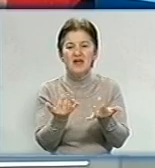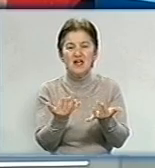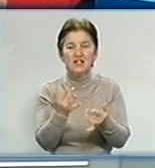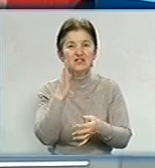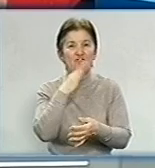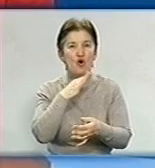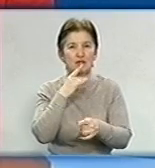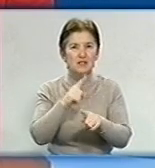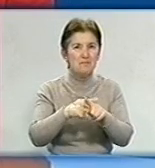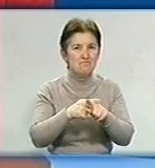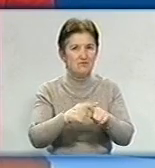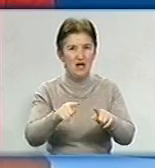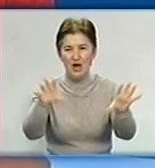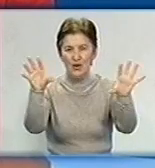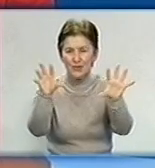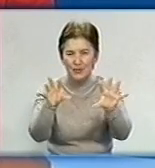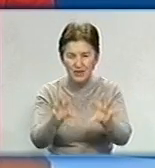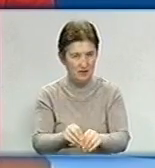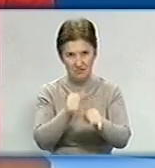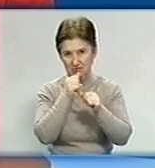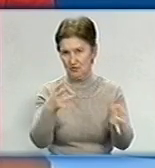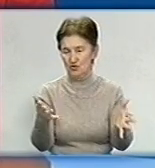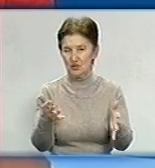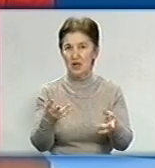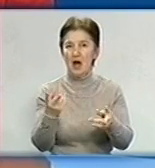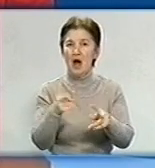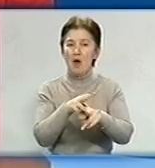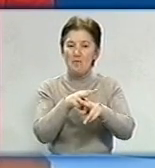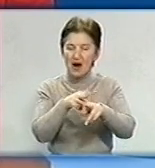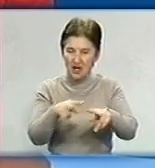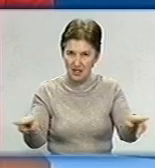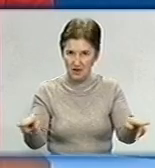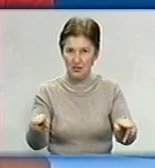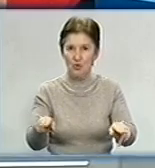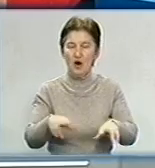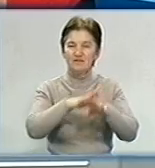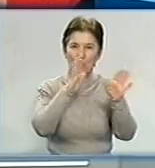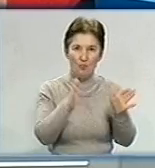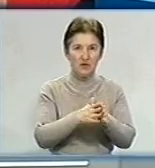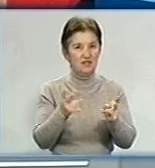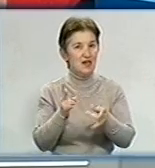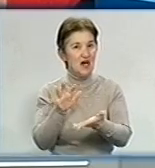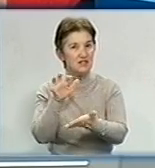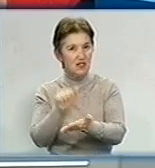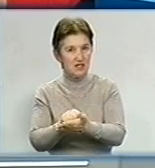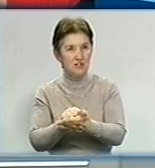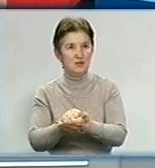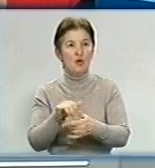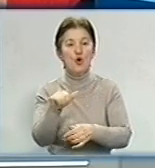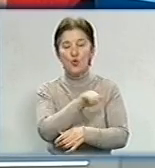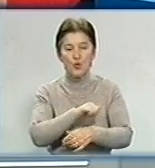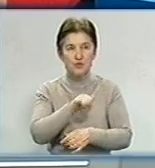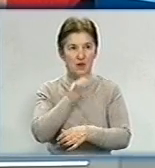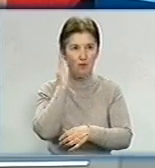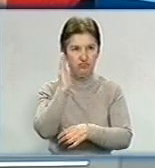ліквідована. При цьому нам важливо паралельно з відновленням роботи комплексу зайнятися постачанням, куди ми будемо